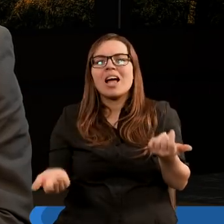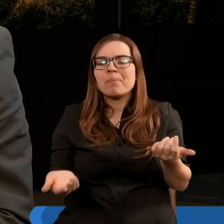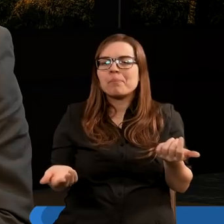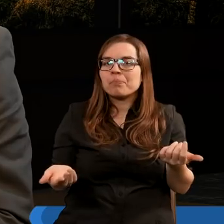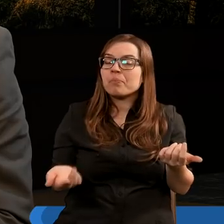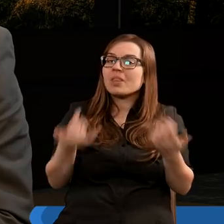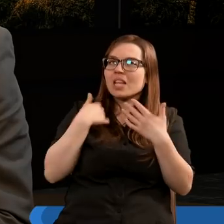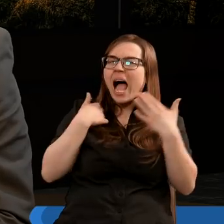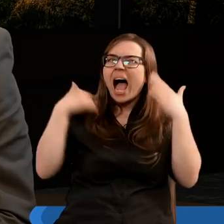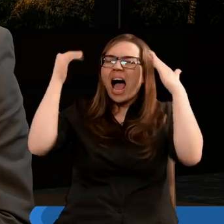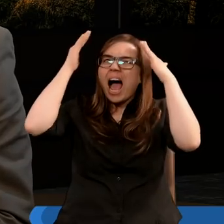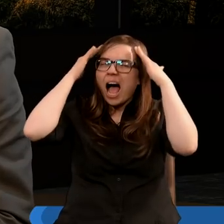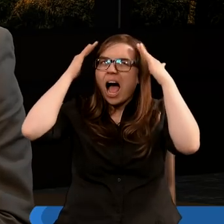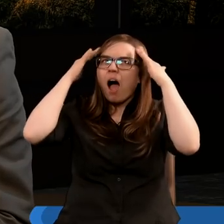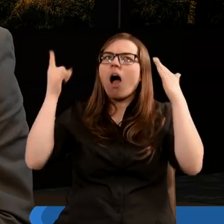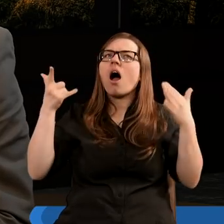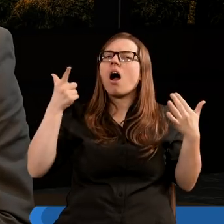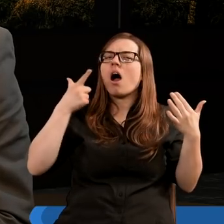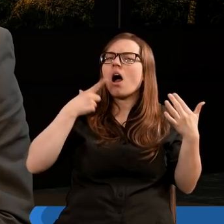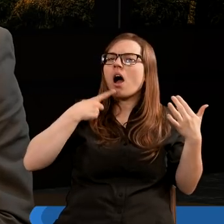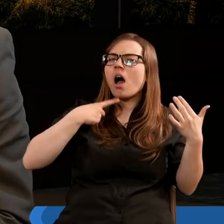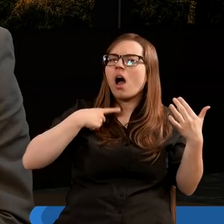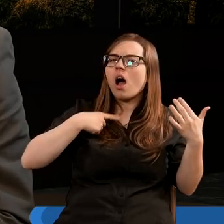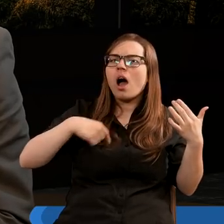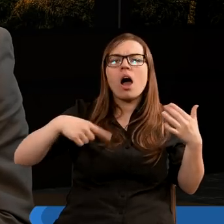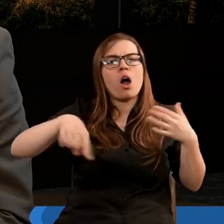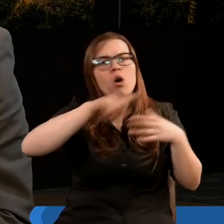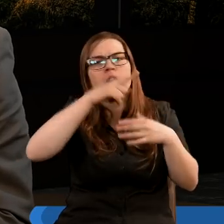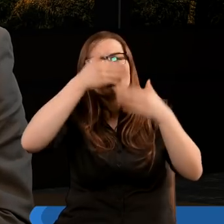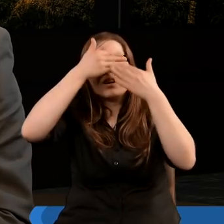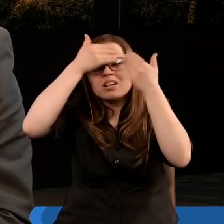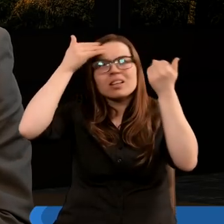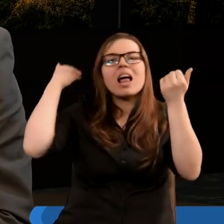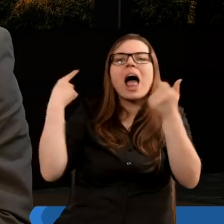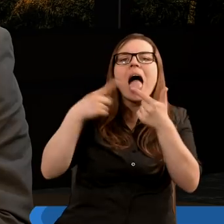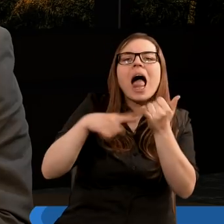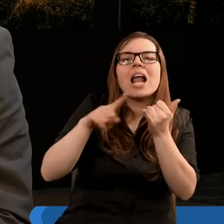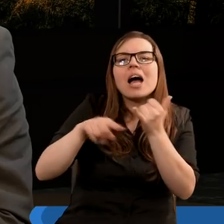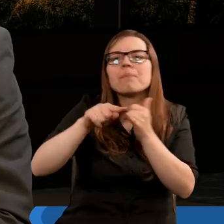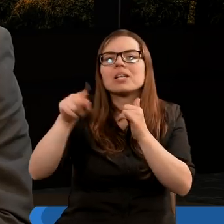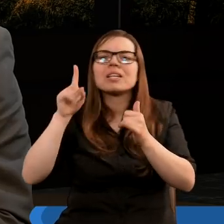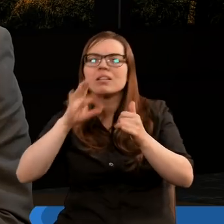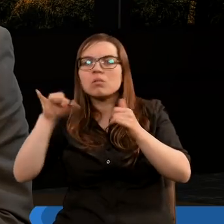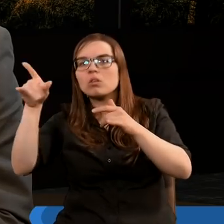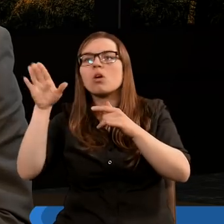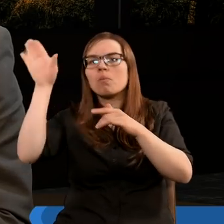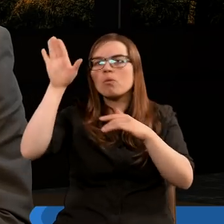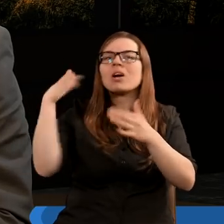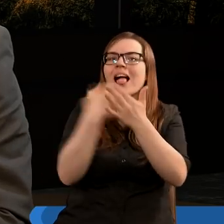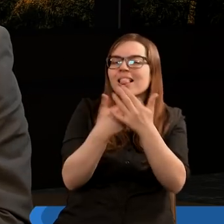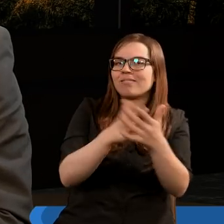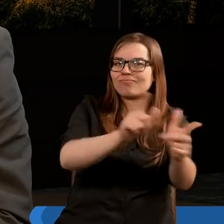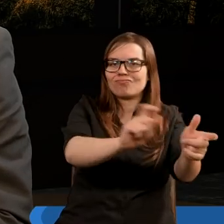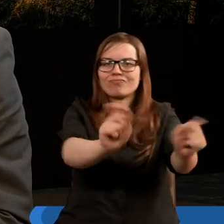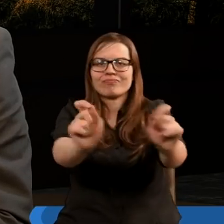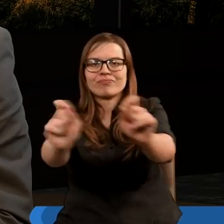uzmysłowiłem sobie, że jeżeli rzeczywiście ci ludzie nie poznają tych trzech elementów, zginą i Pan Bóg dlatego